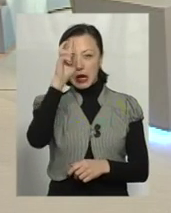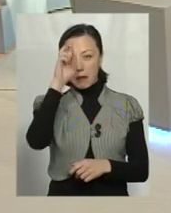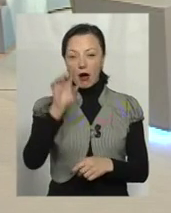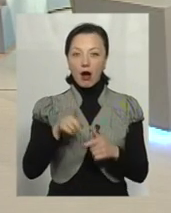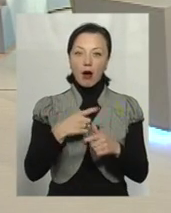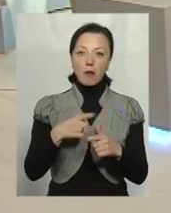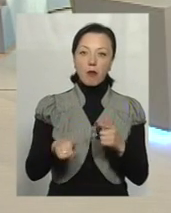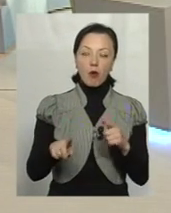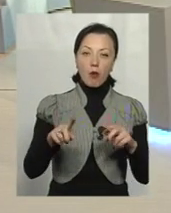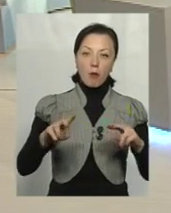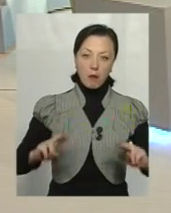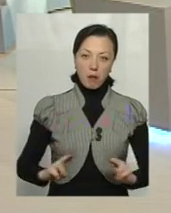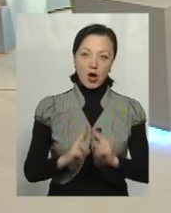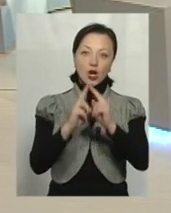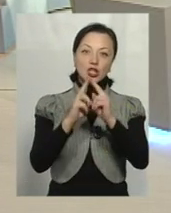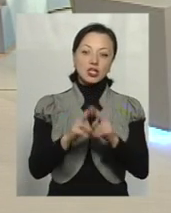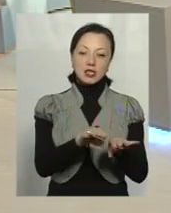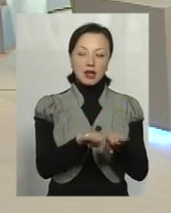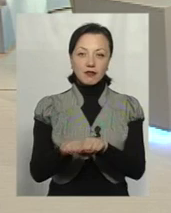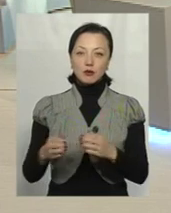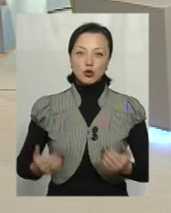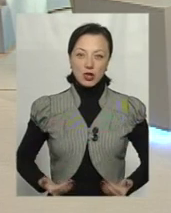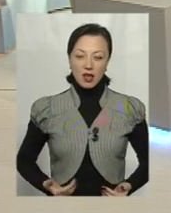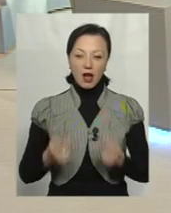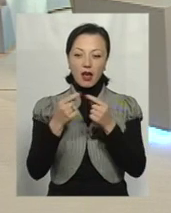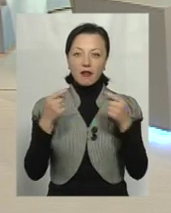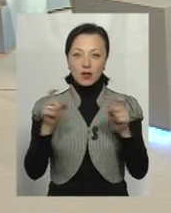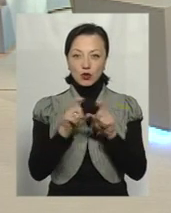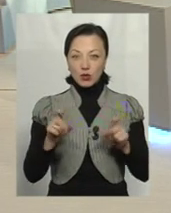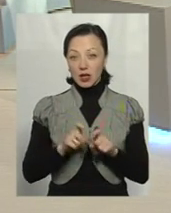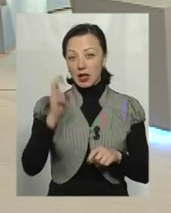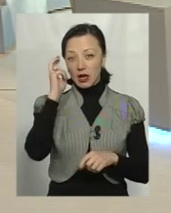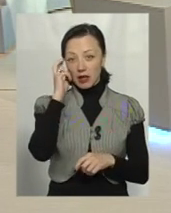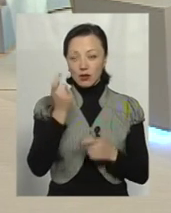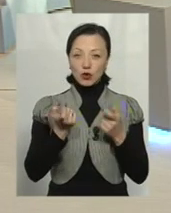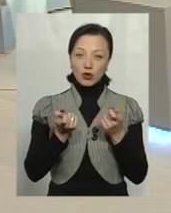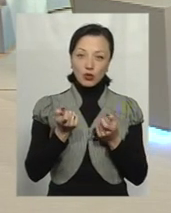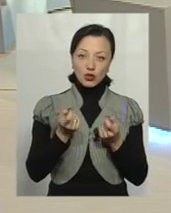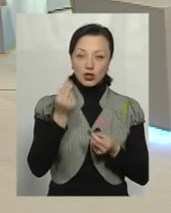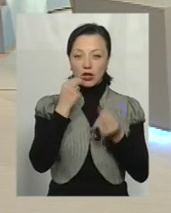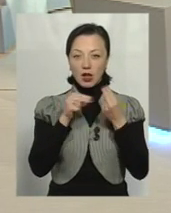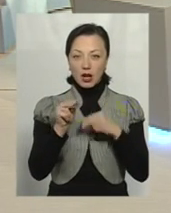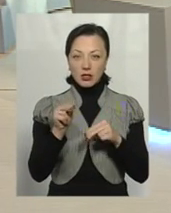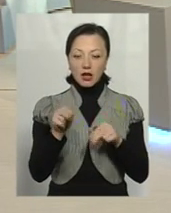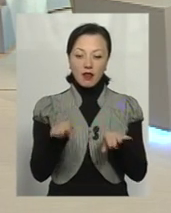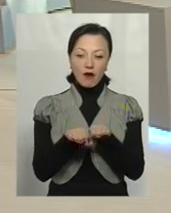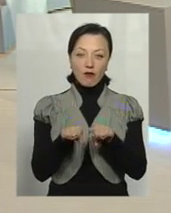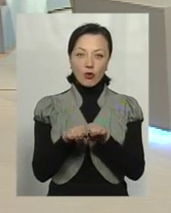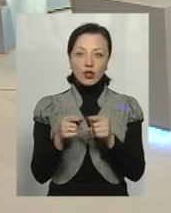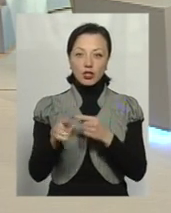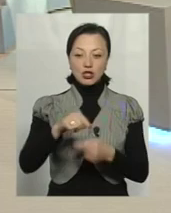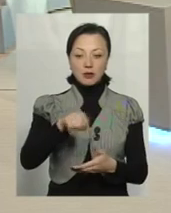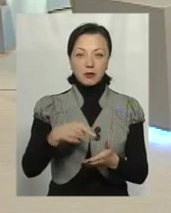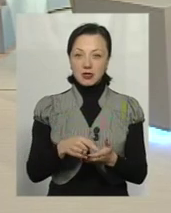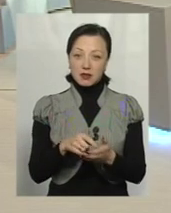життя, за рівнем інфраструктури і всього іншого. Київ всього, ну, трошечки десь там краще на фоні інших міст,